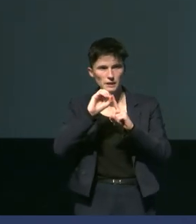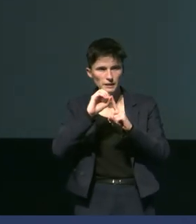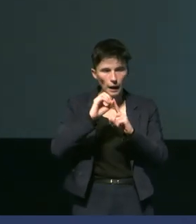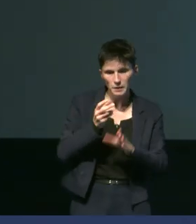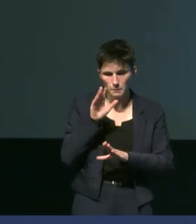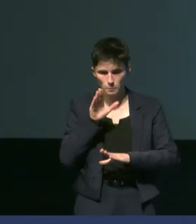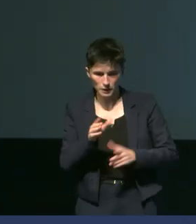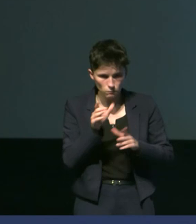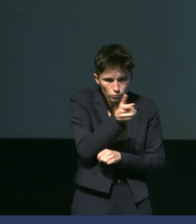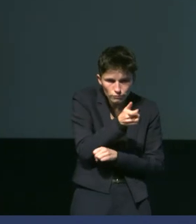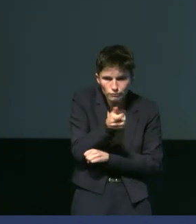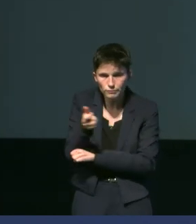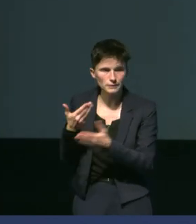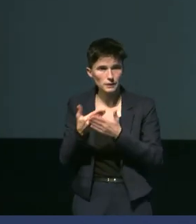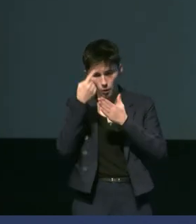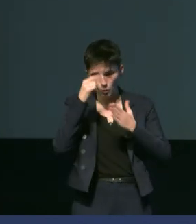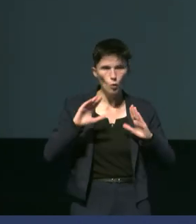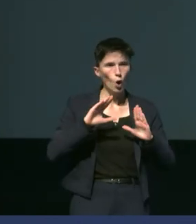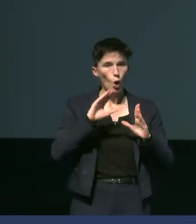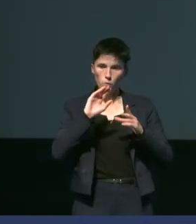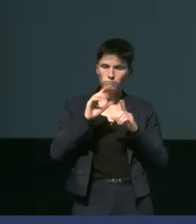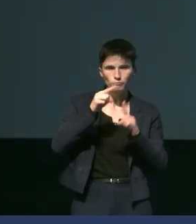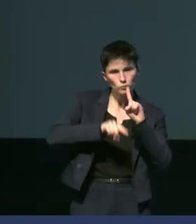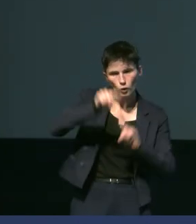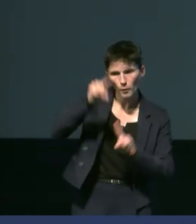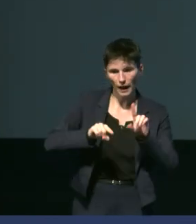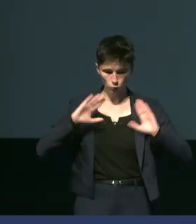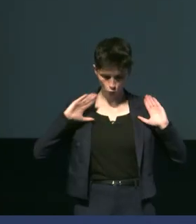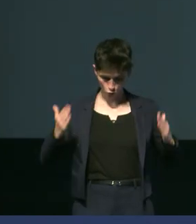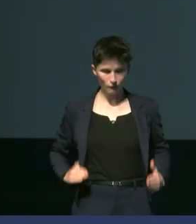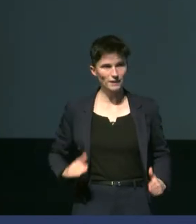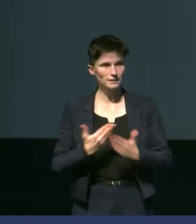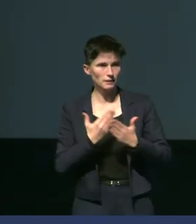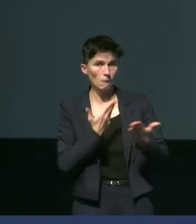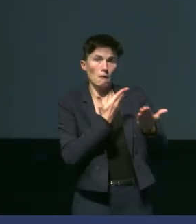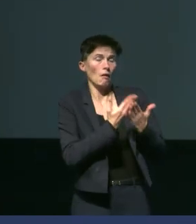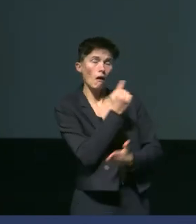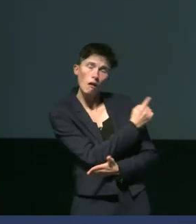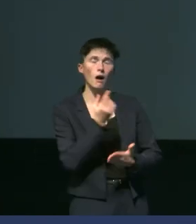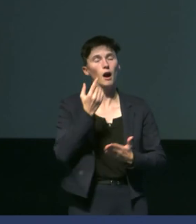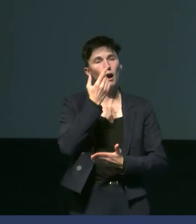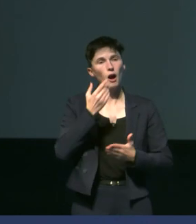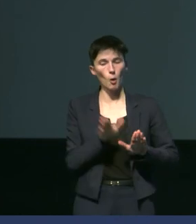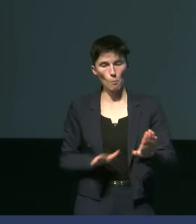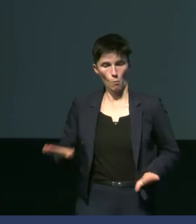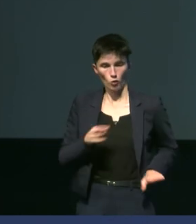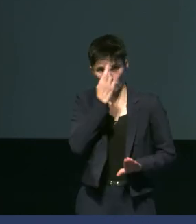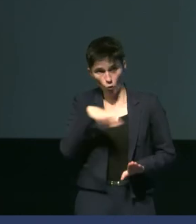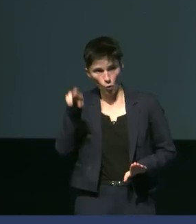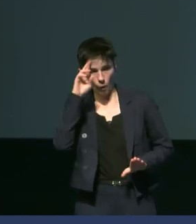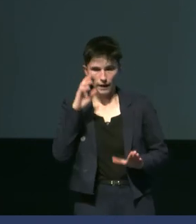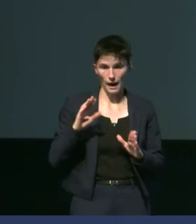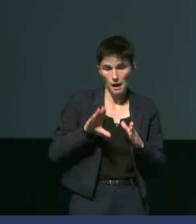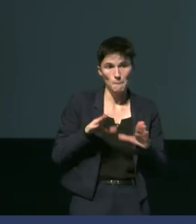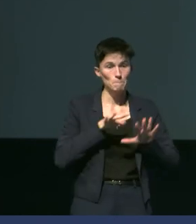températures de surface. Alors, ces températures de surface, vous voyez ici, ça, c'est un manchot royal qui vient juste de sortir de mer. Il est bleu,